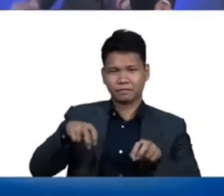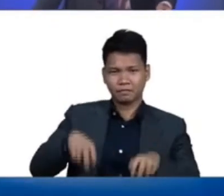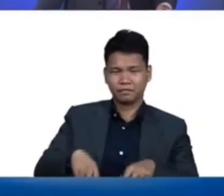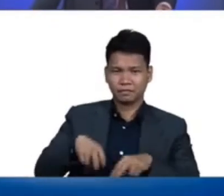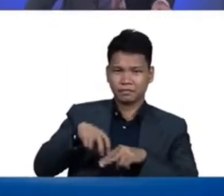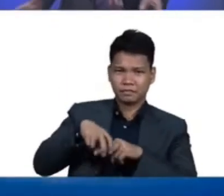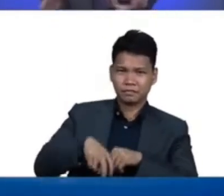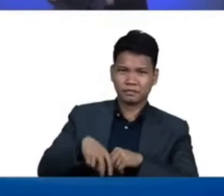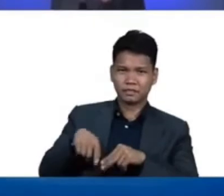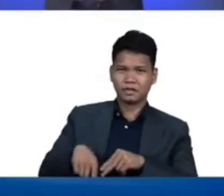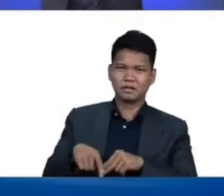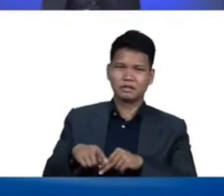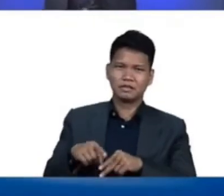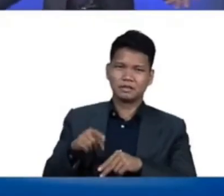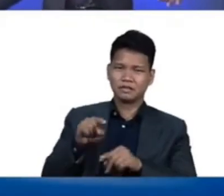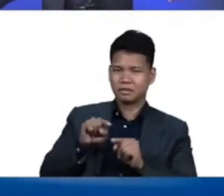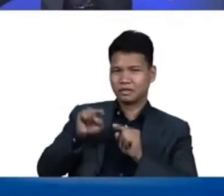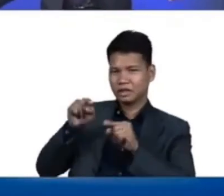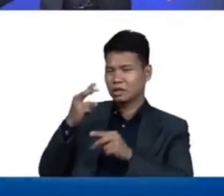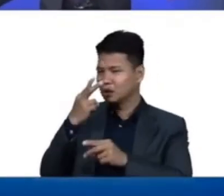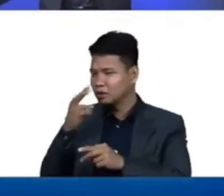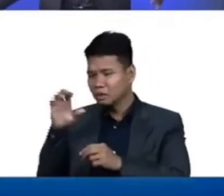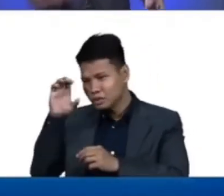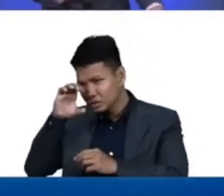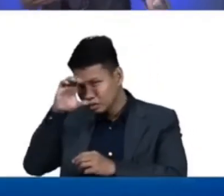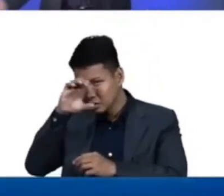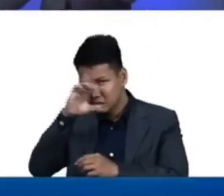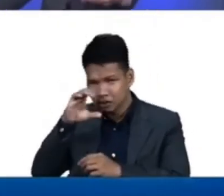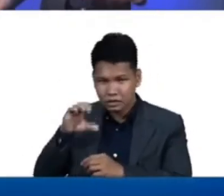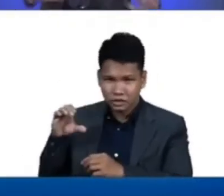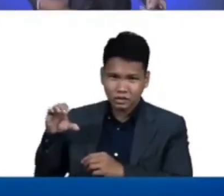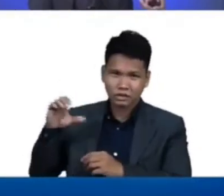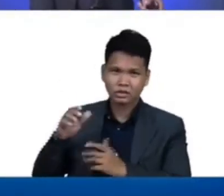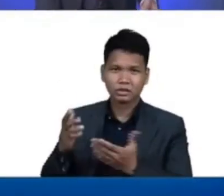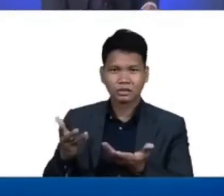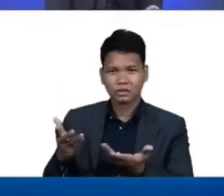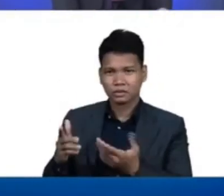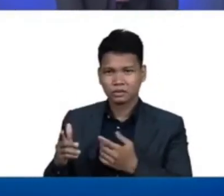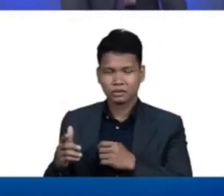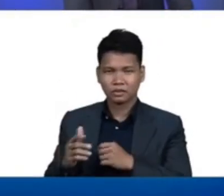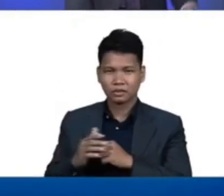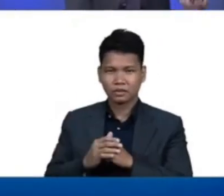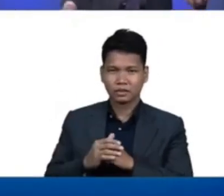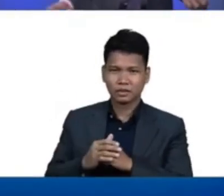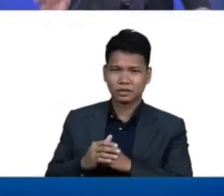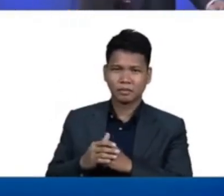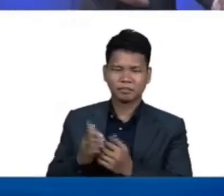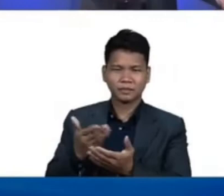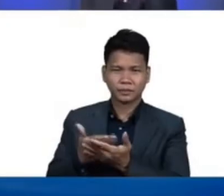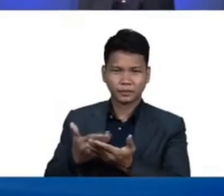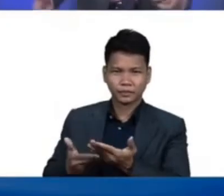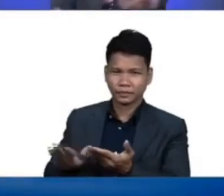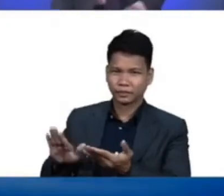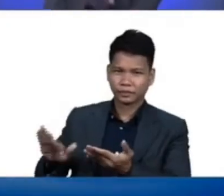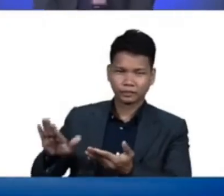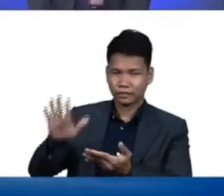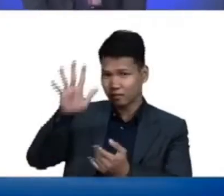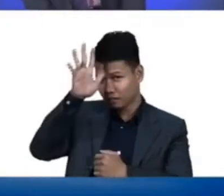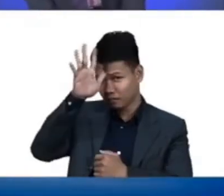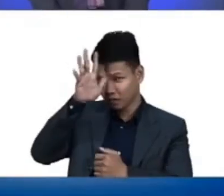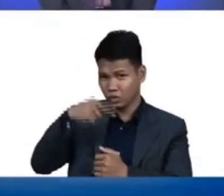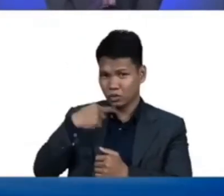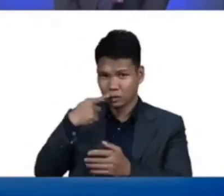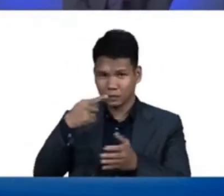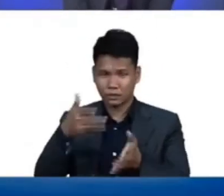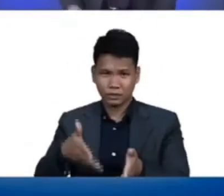going through his father's possession tinitignan niya yung mga propidad ng kanyang papa yung mga naiwan ng kanyang